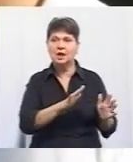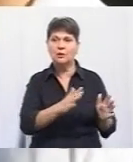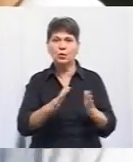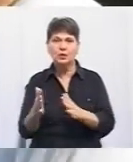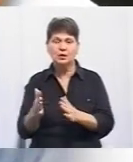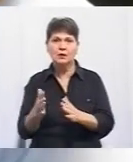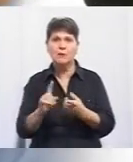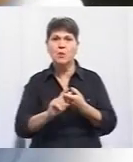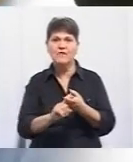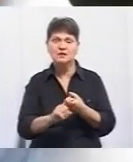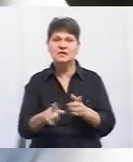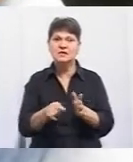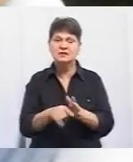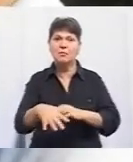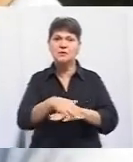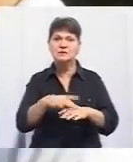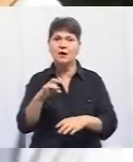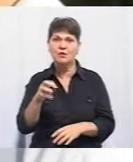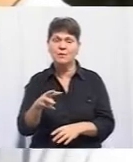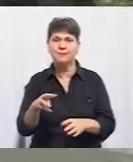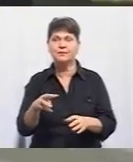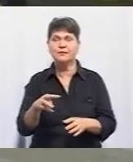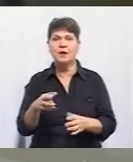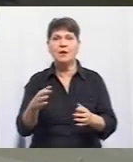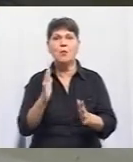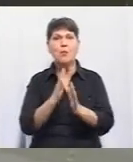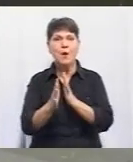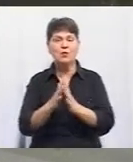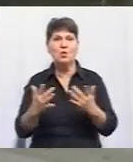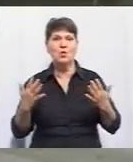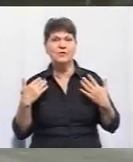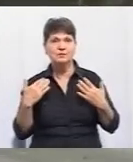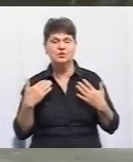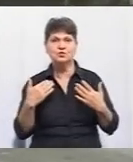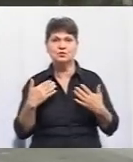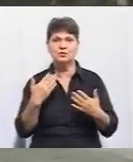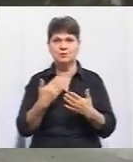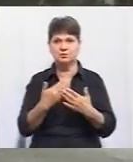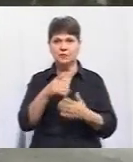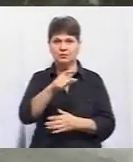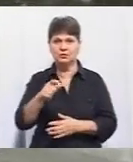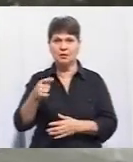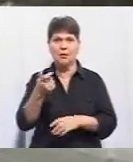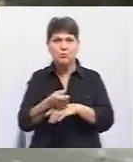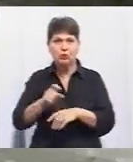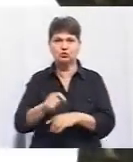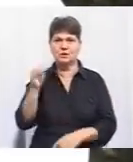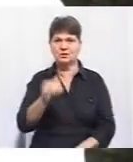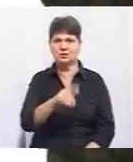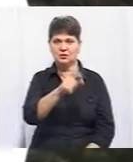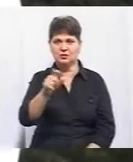які пов'язані з базаром, в парку відпочинку проходить більше тисячі людей. Щодня діти